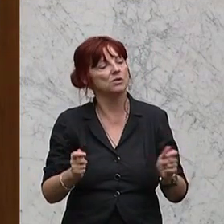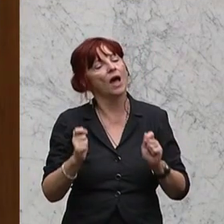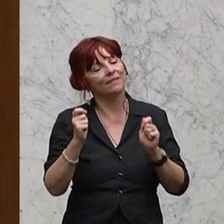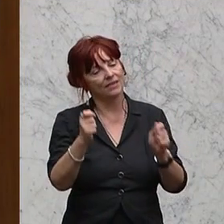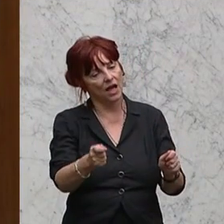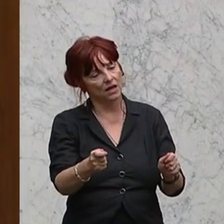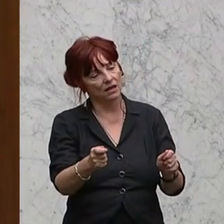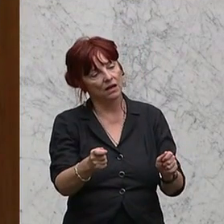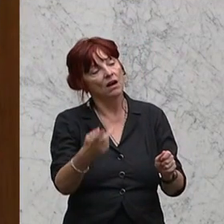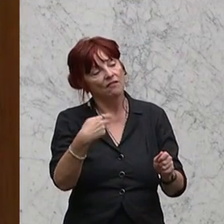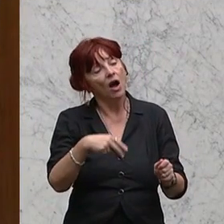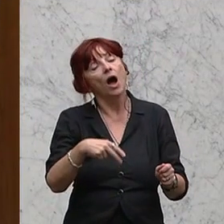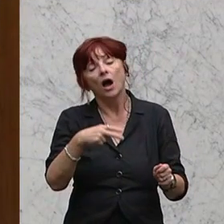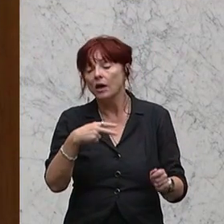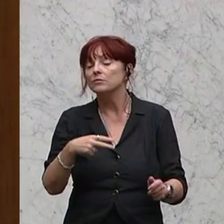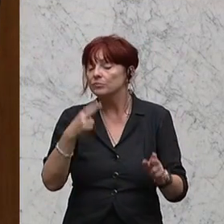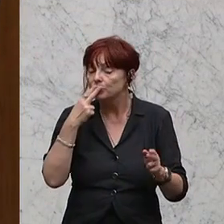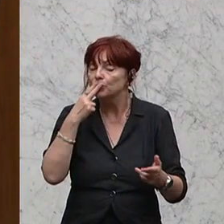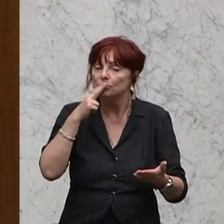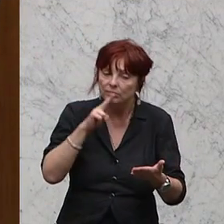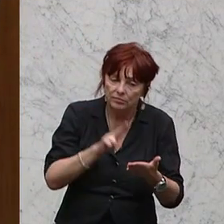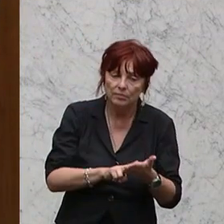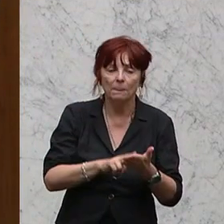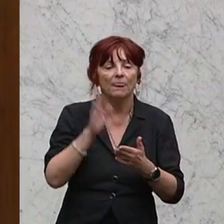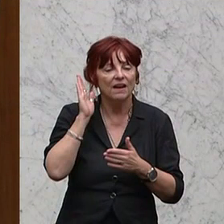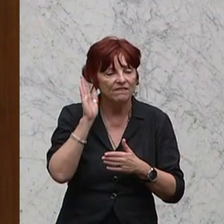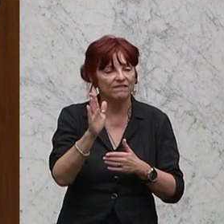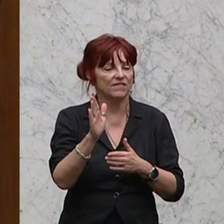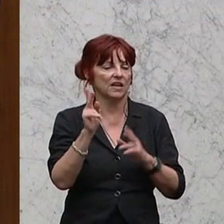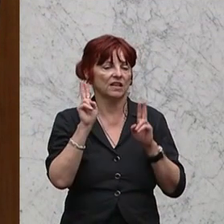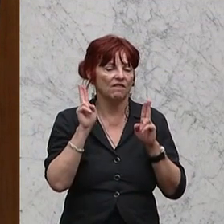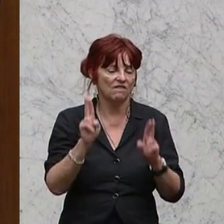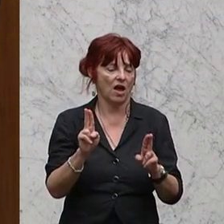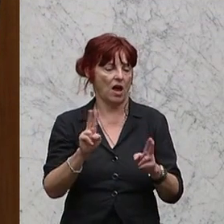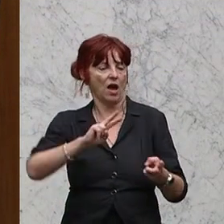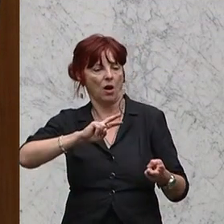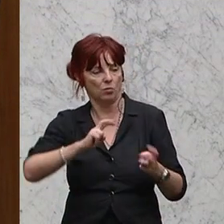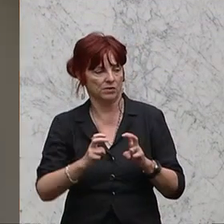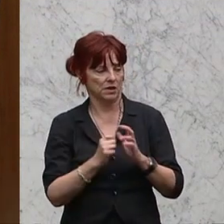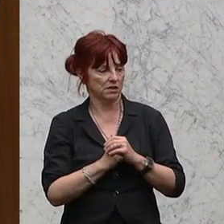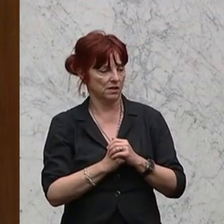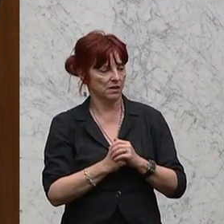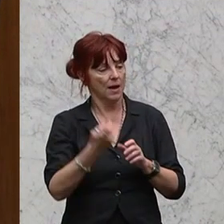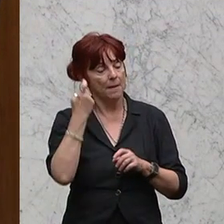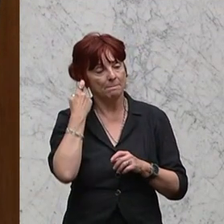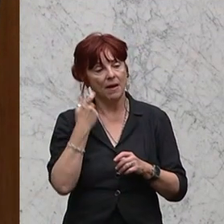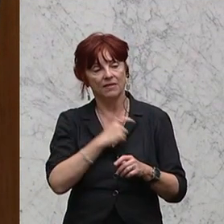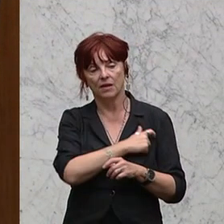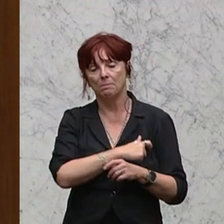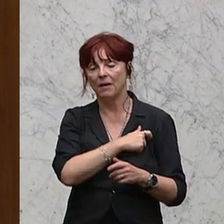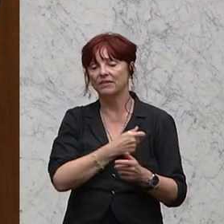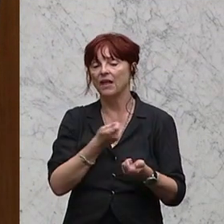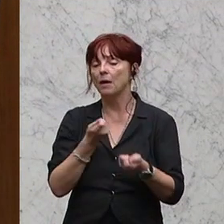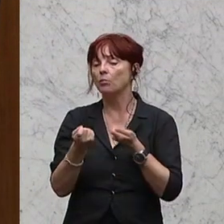Bekenntnis, ja, tatkräftig zu untermauern in Richtung Abzug der Parteipolitik